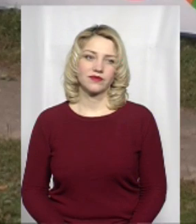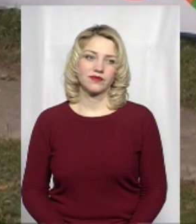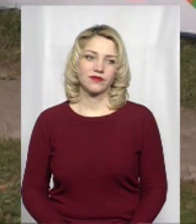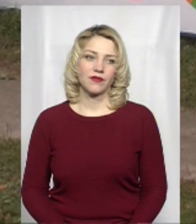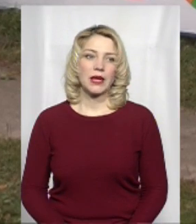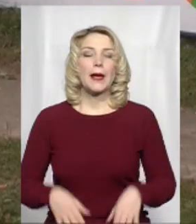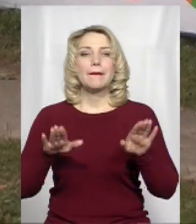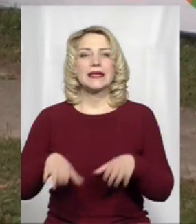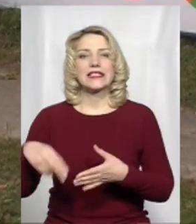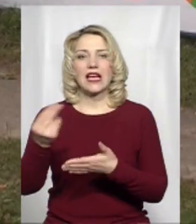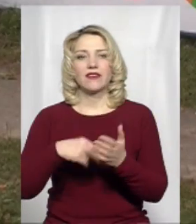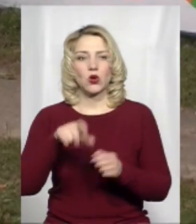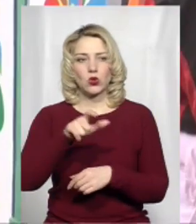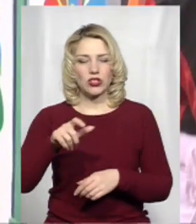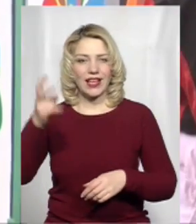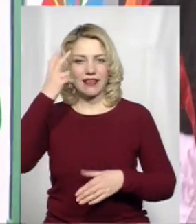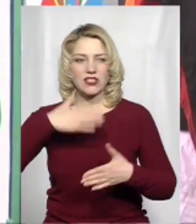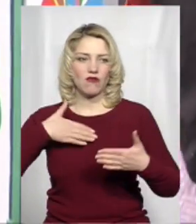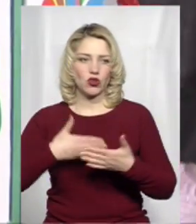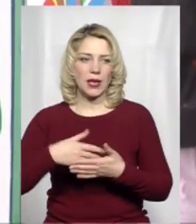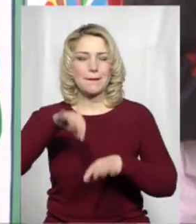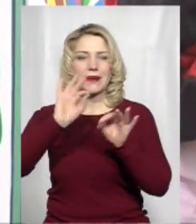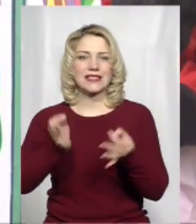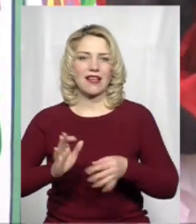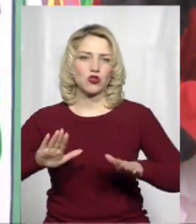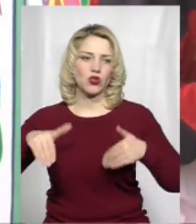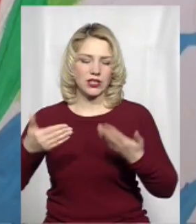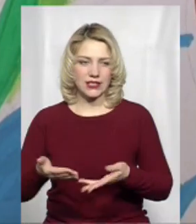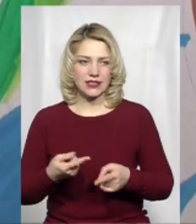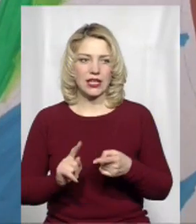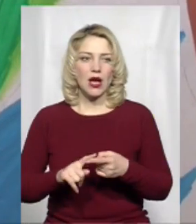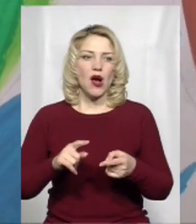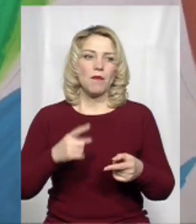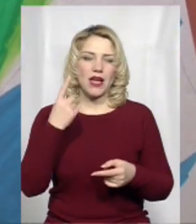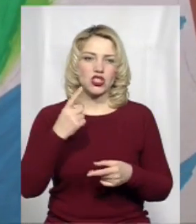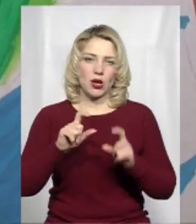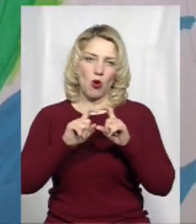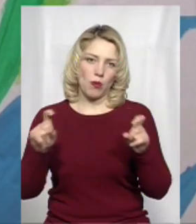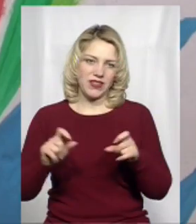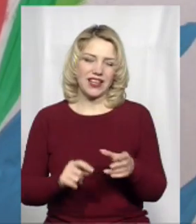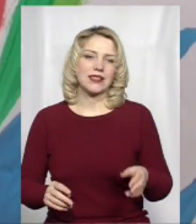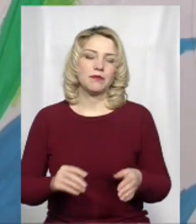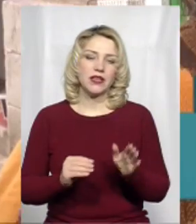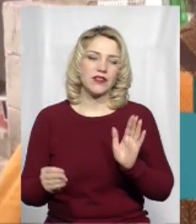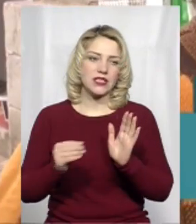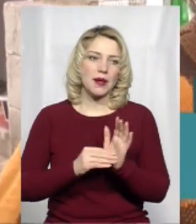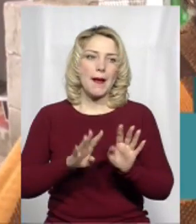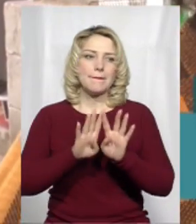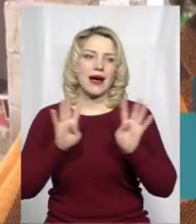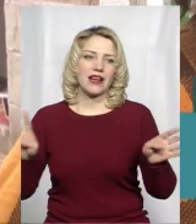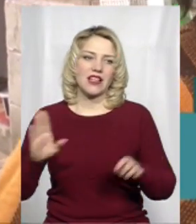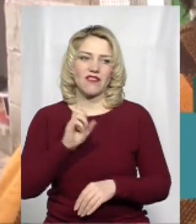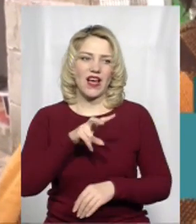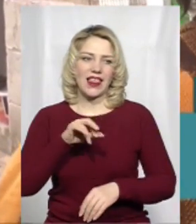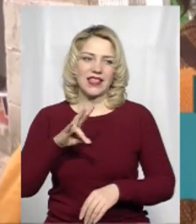Місцеві художники та київські волонтери мистецької ініціативи «ЮАМЕЙС» першим об'єктом визначили паркан-обійстя Валентини Антощук. Мені